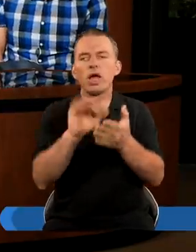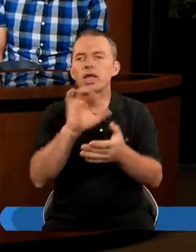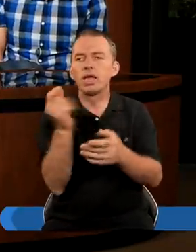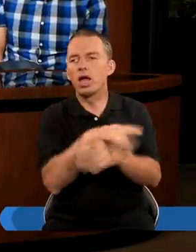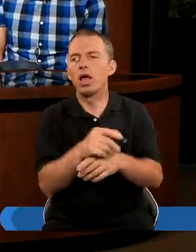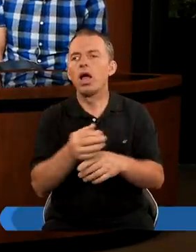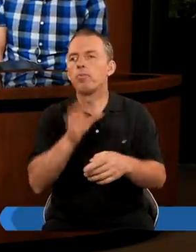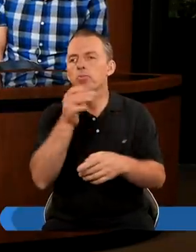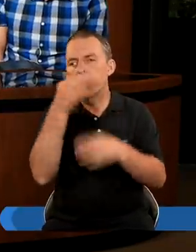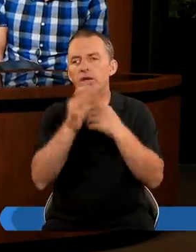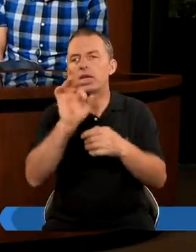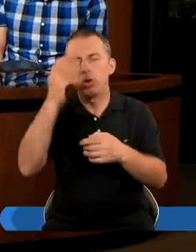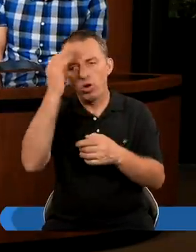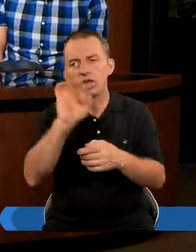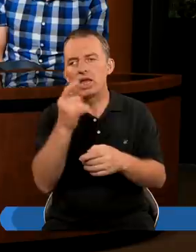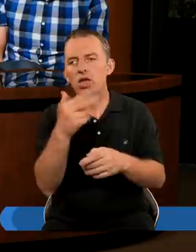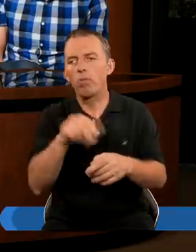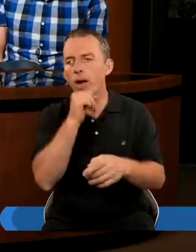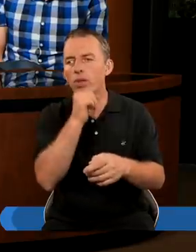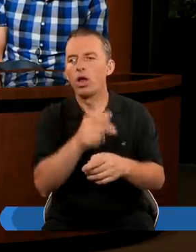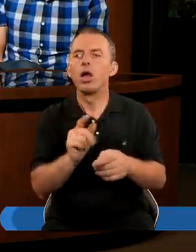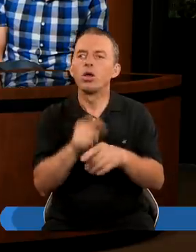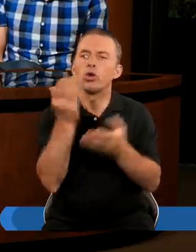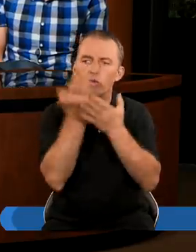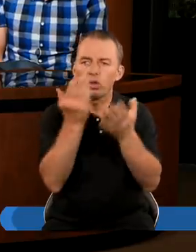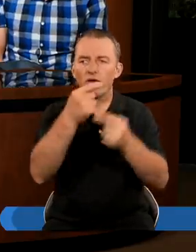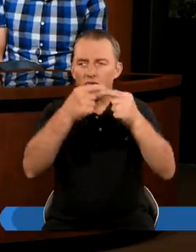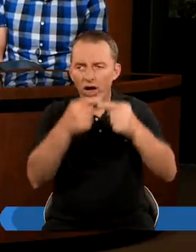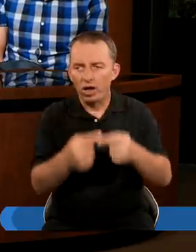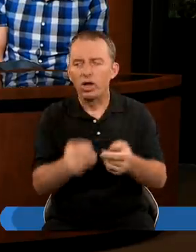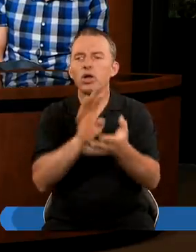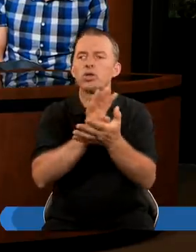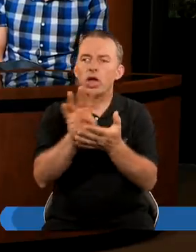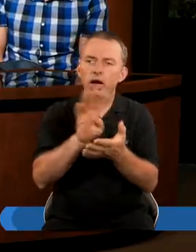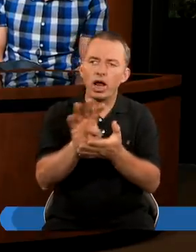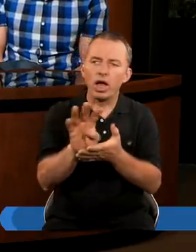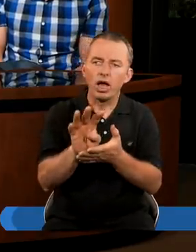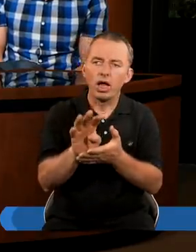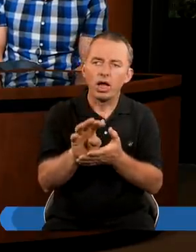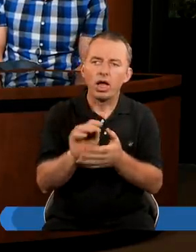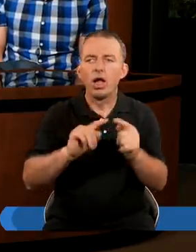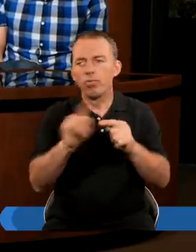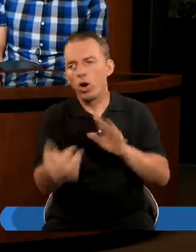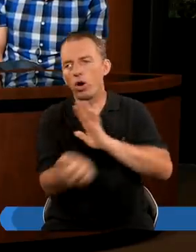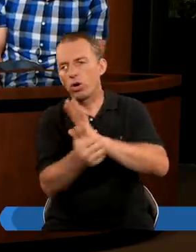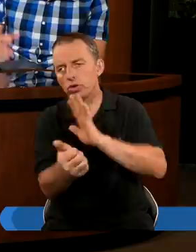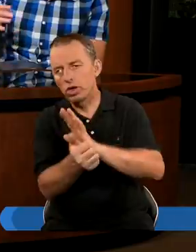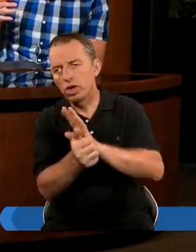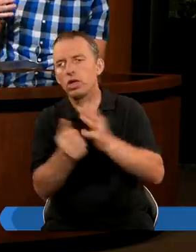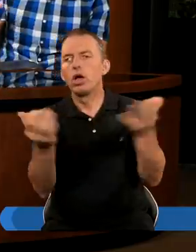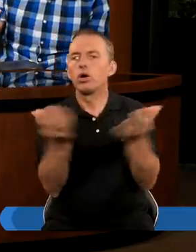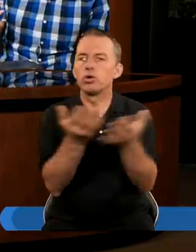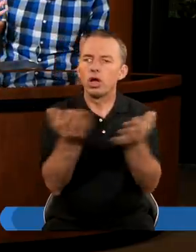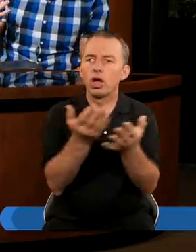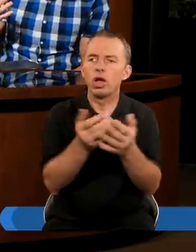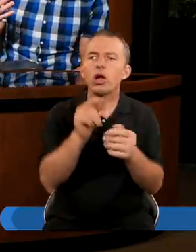Izajasza Jest pieśń nad królem Babilonu I tam między innymi Czytamy te wersety 14 Chyba po 16 Gdzie